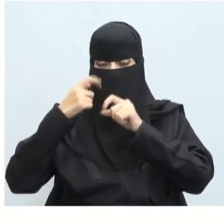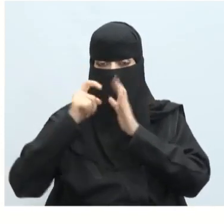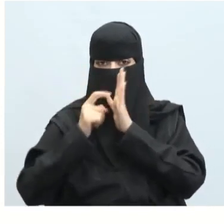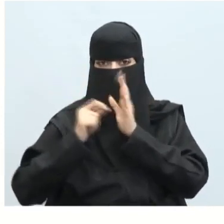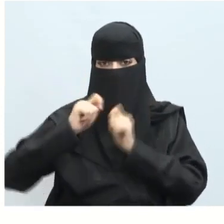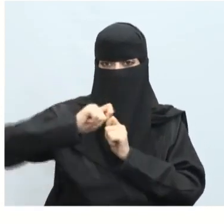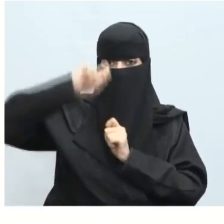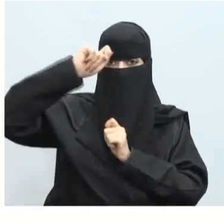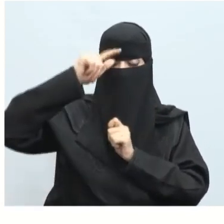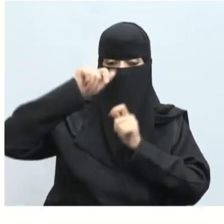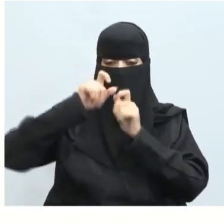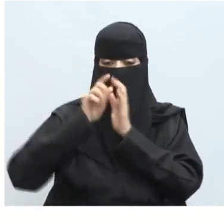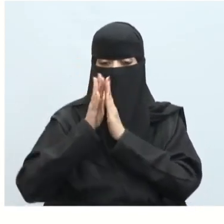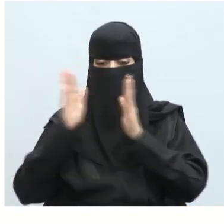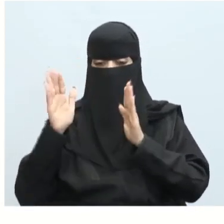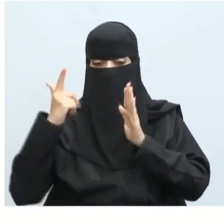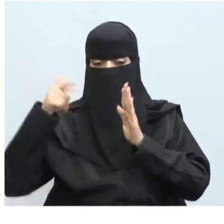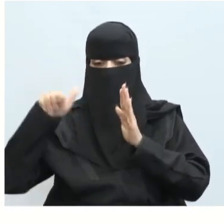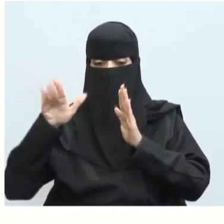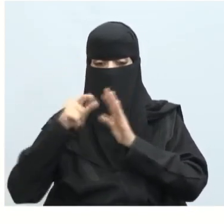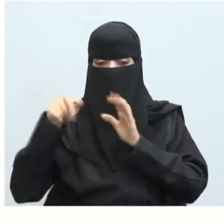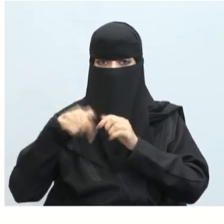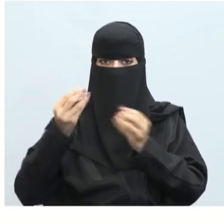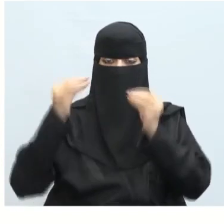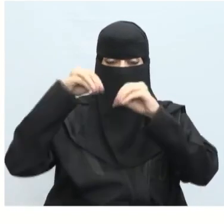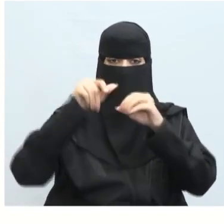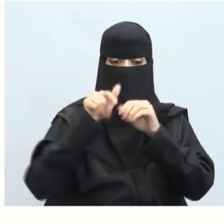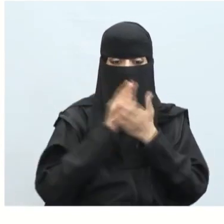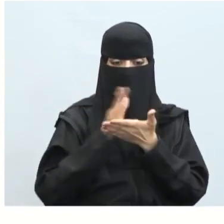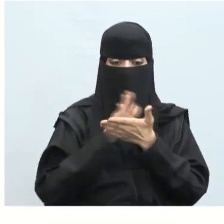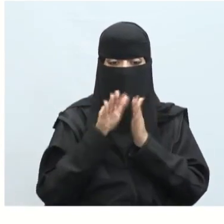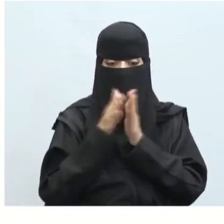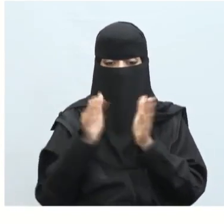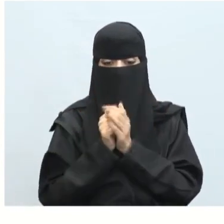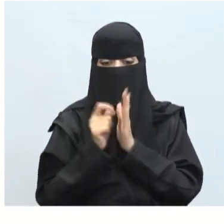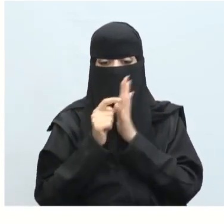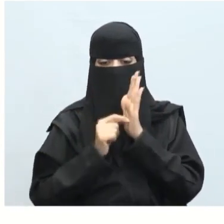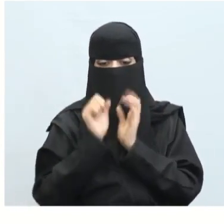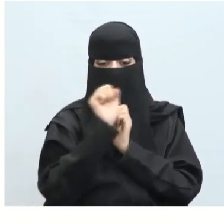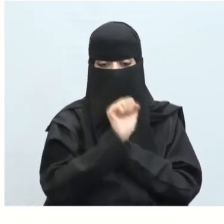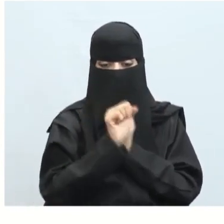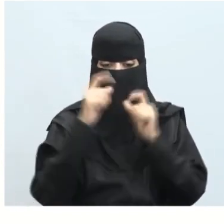Height الارتفاع إلى Phil Parent وأيضاً Width نفس الطريقة إلى تعبئة المساحة